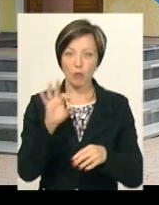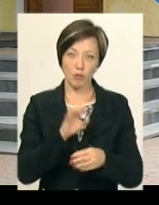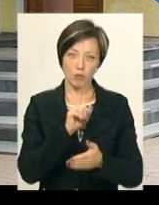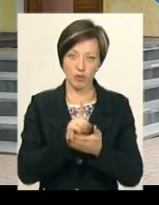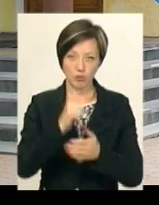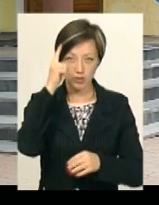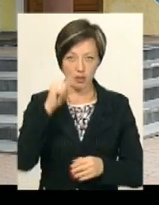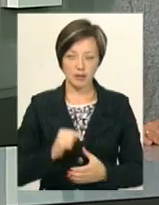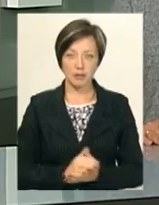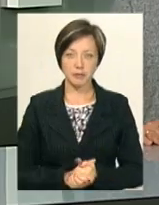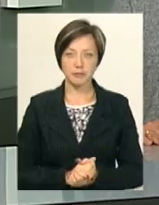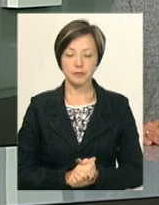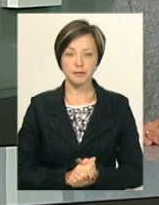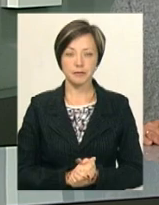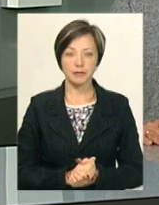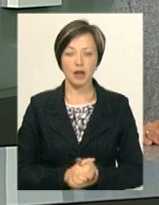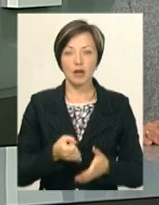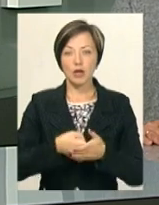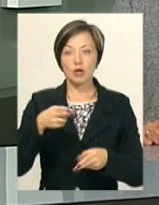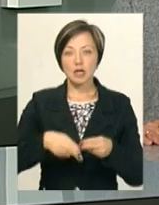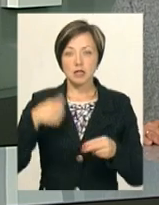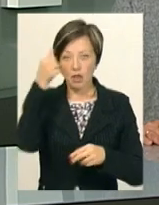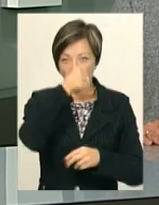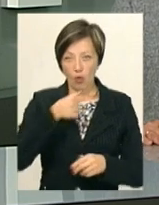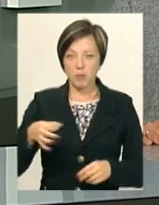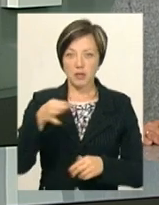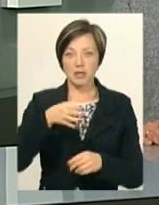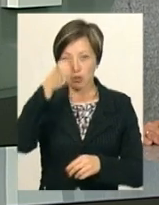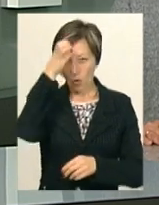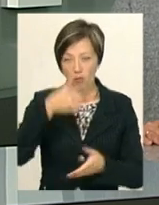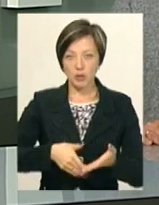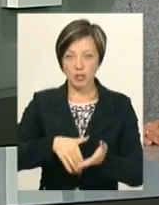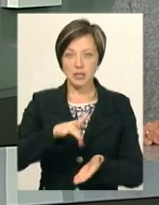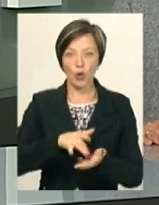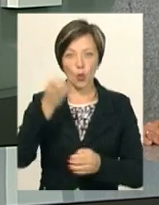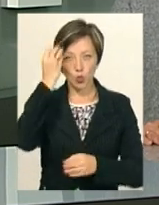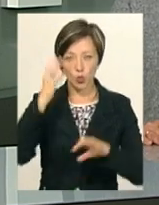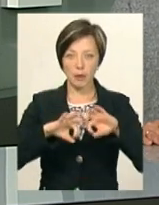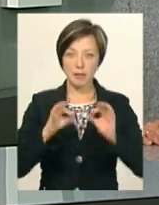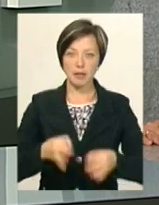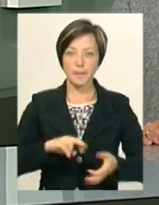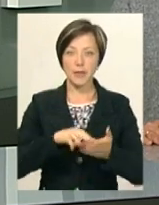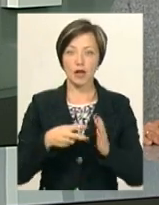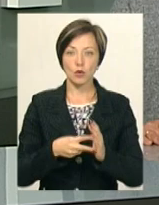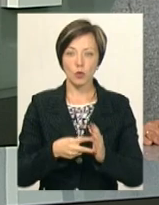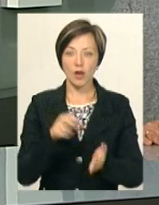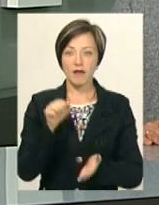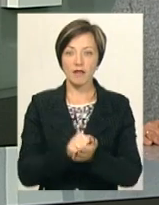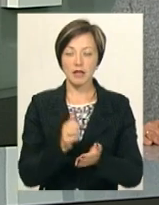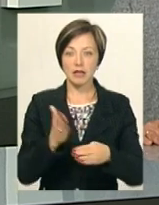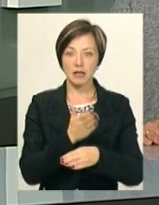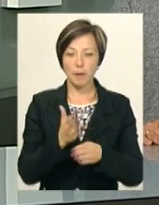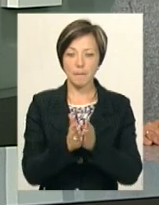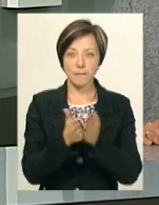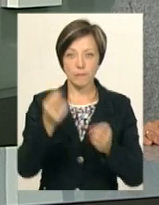говорити. До кінця року обласний науково-методичний центр культури і мистецтв планує видати також навчальні